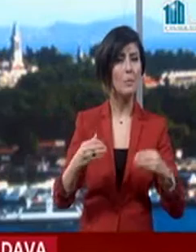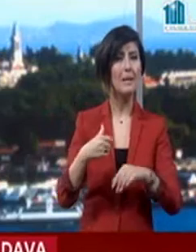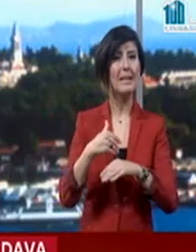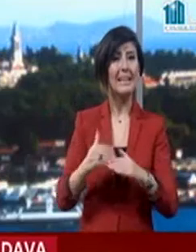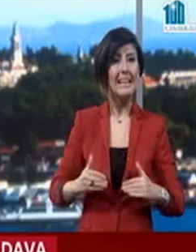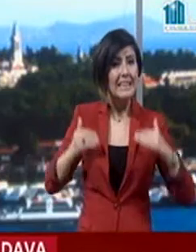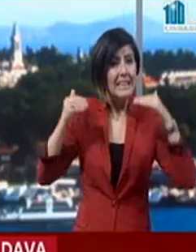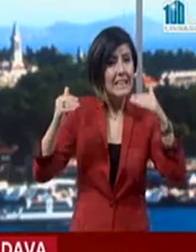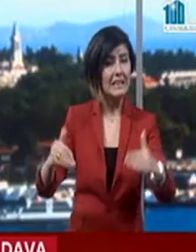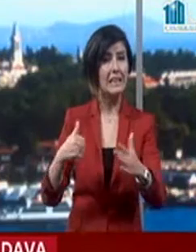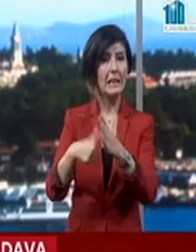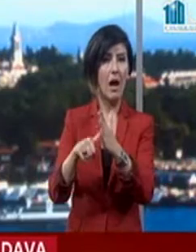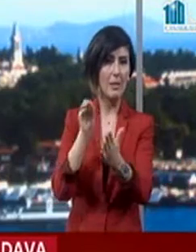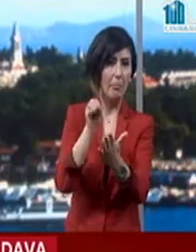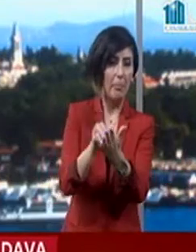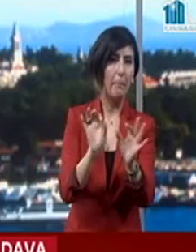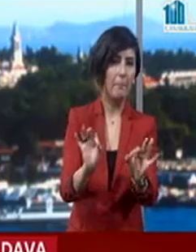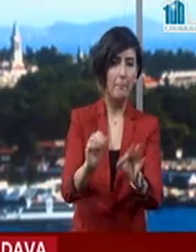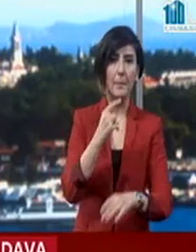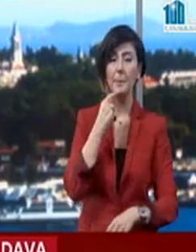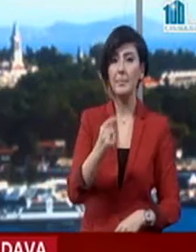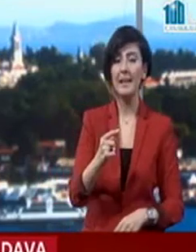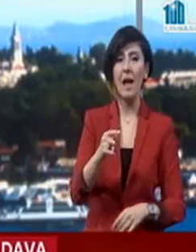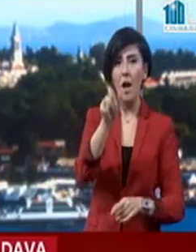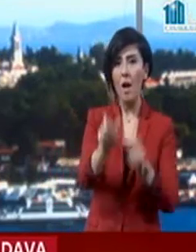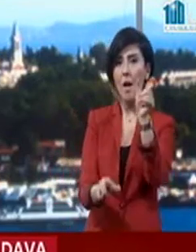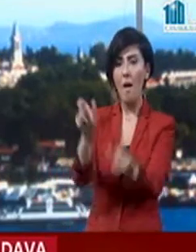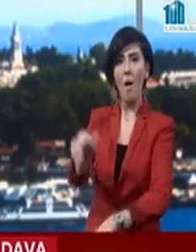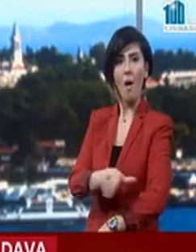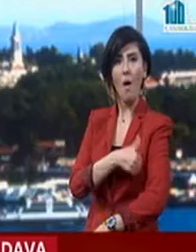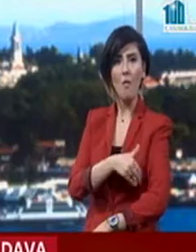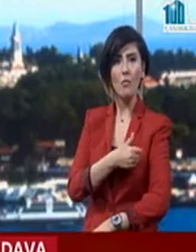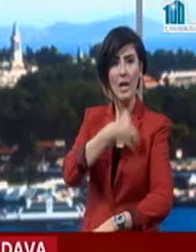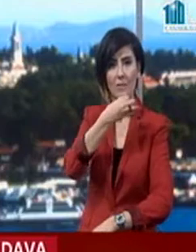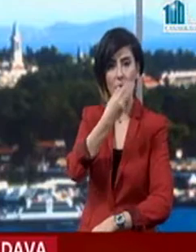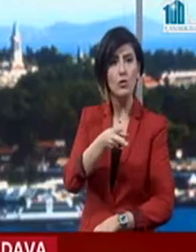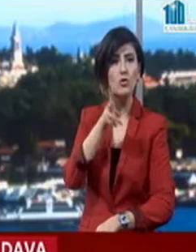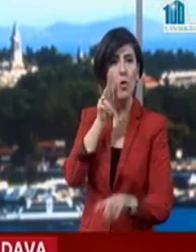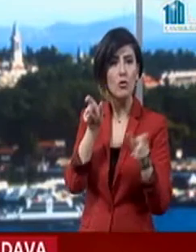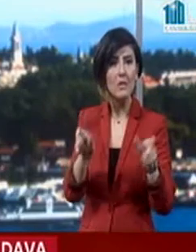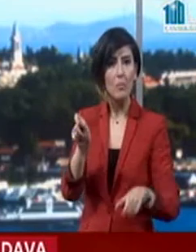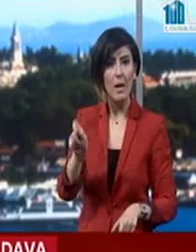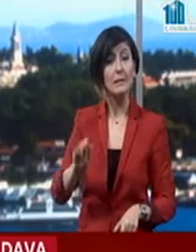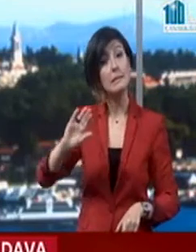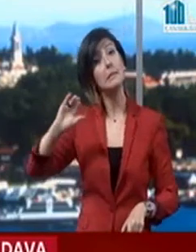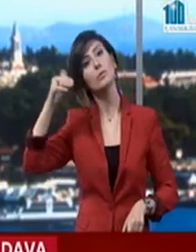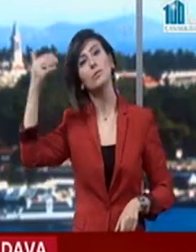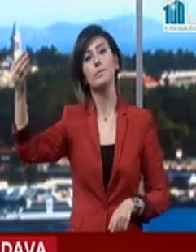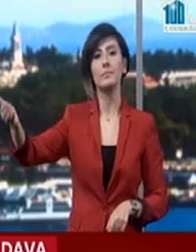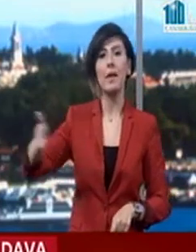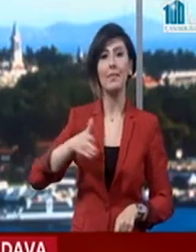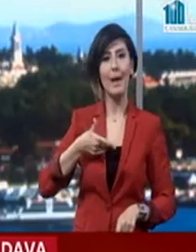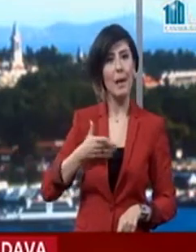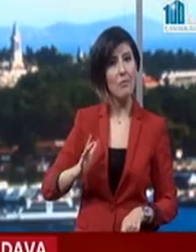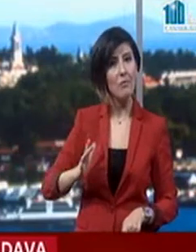tarihe ertelenmesi bekleniyor. Şu anda da sanık avukatları ifade veriyor. Son savunmaları yapılıyor. Ardından talepler